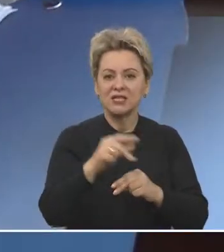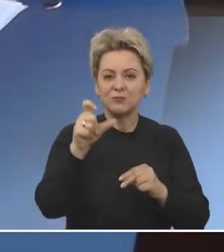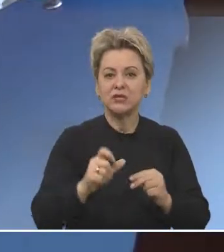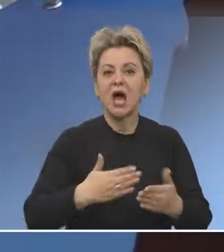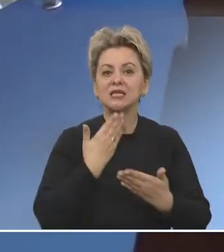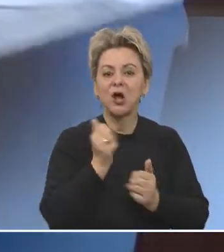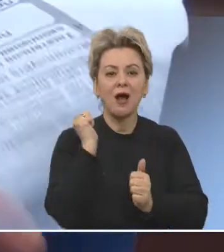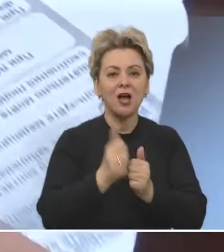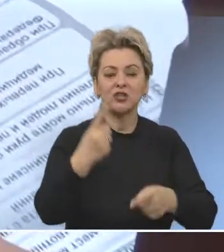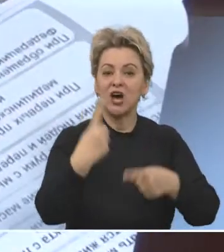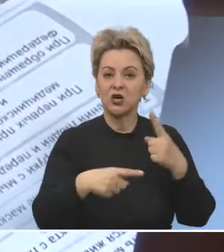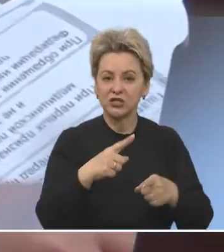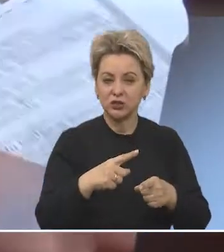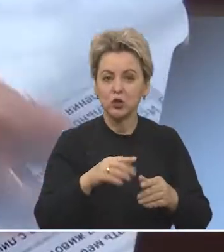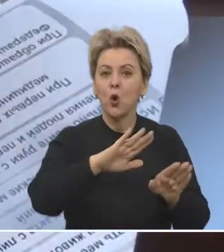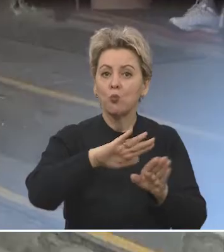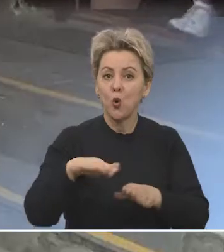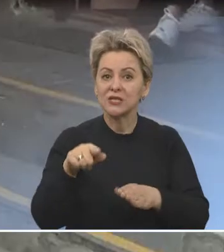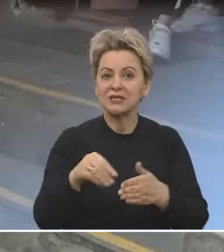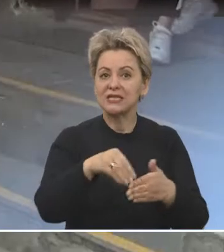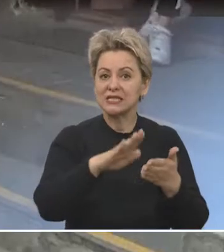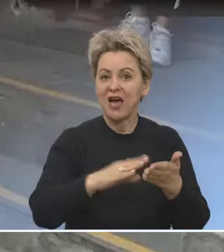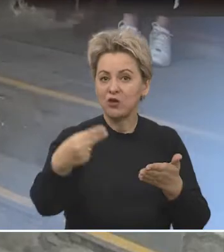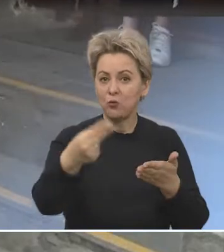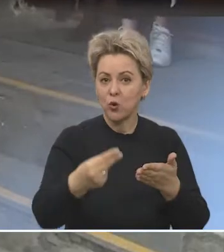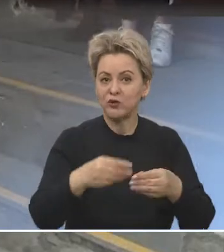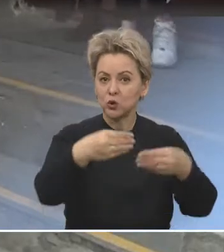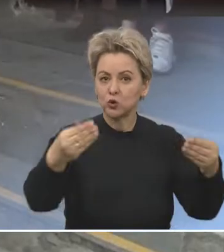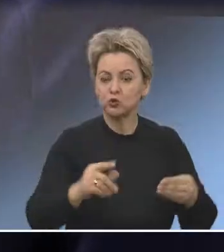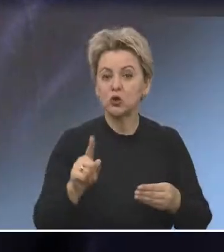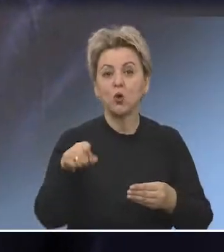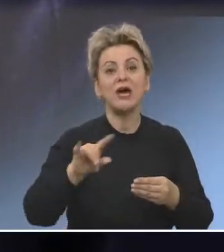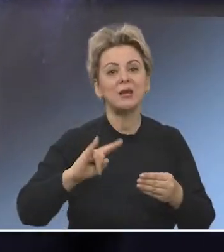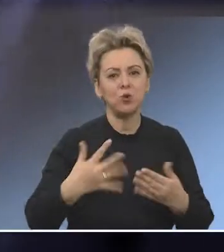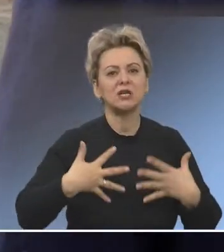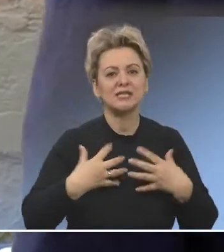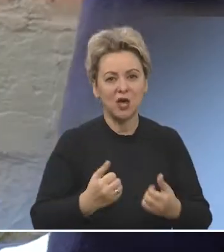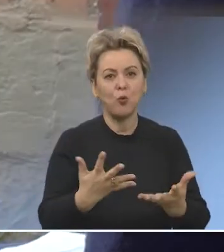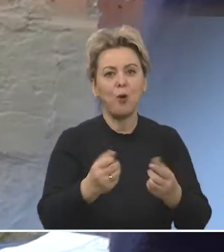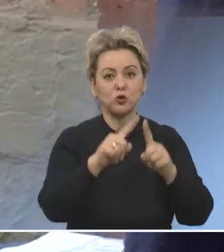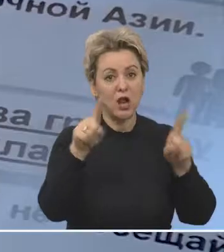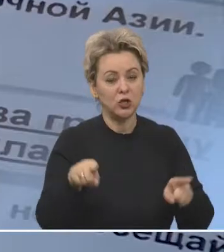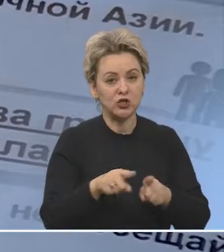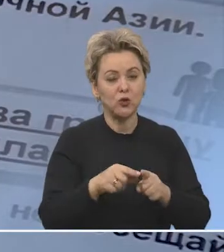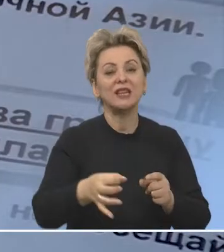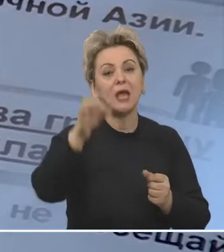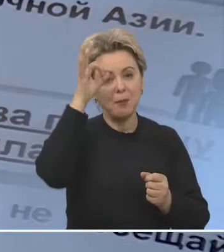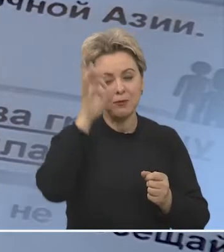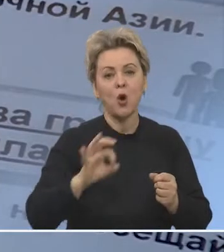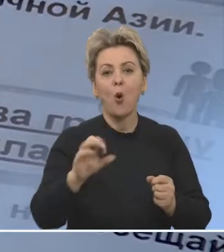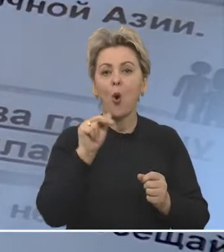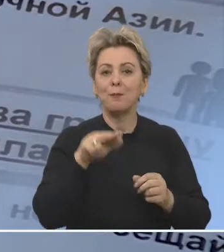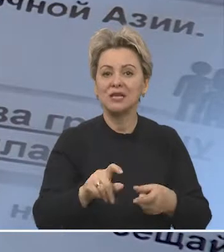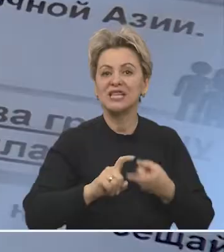Воспитатель опрашивает каждого родителя. После они ставят подписи в журнале, что их ребенок здоров, и получают листовки с